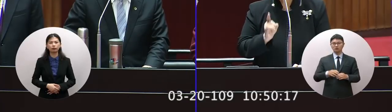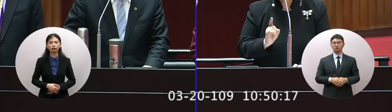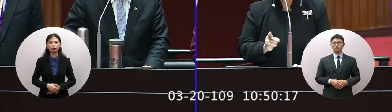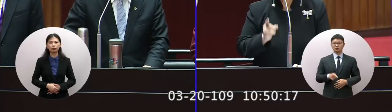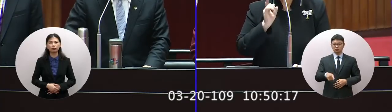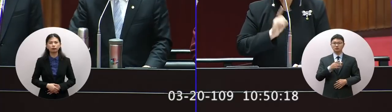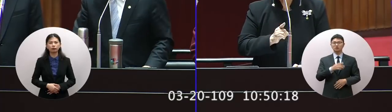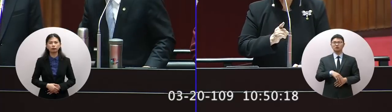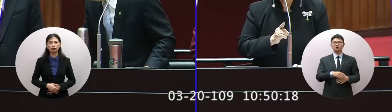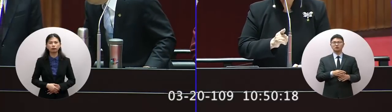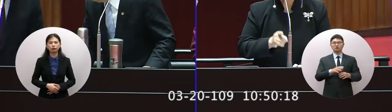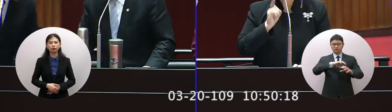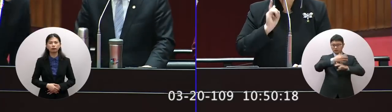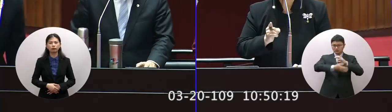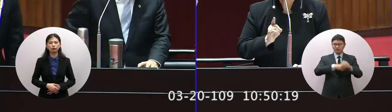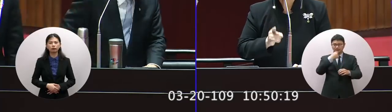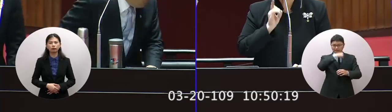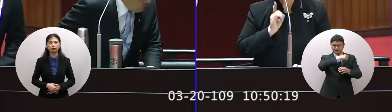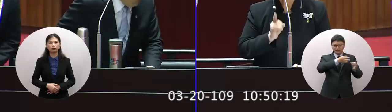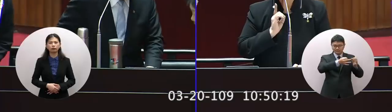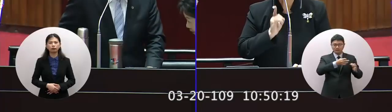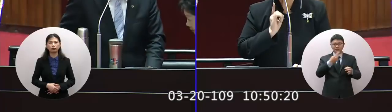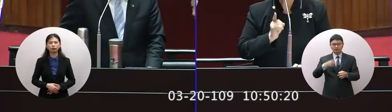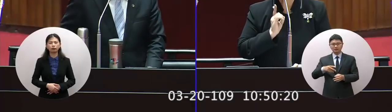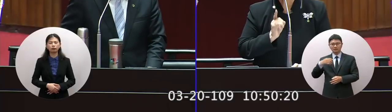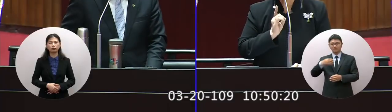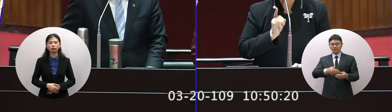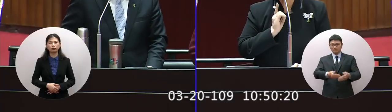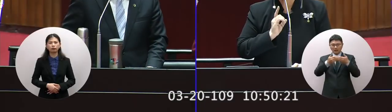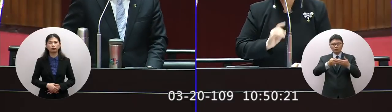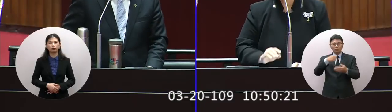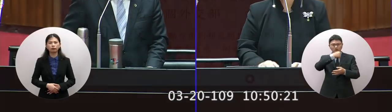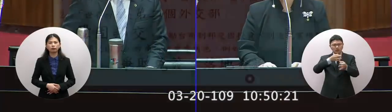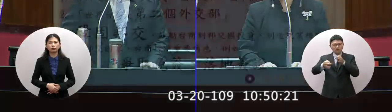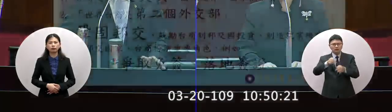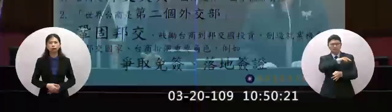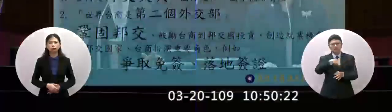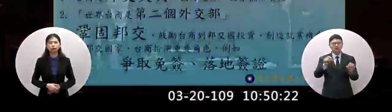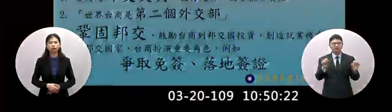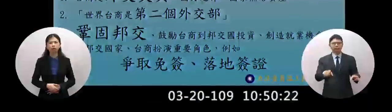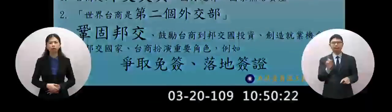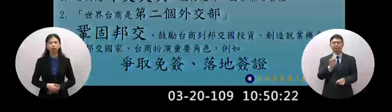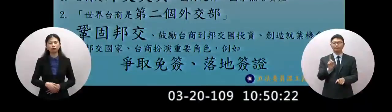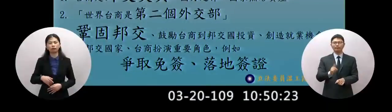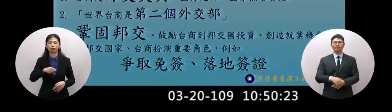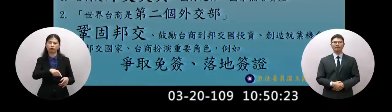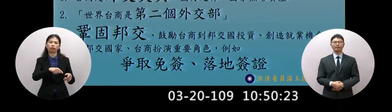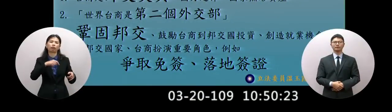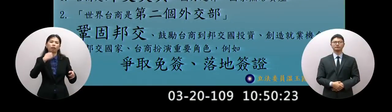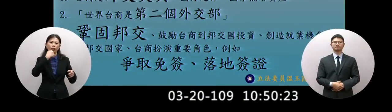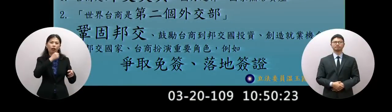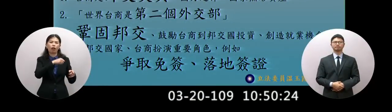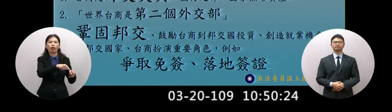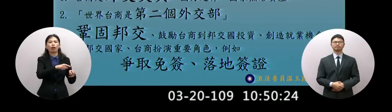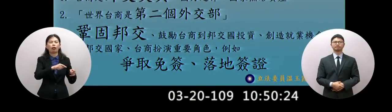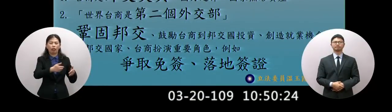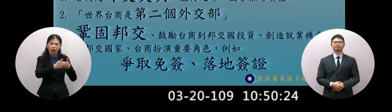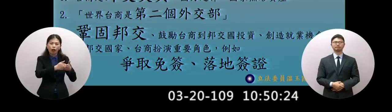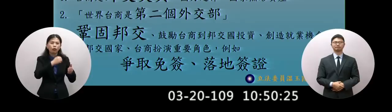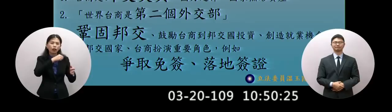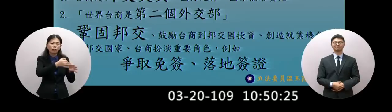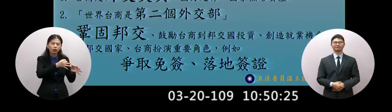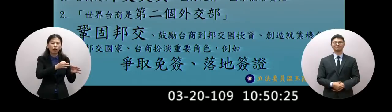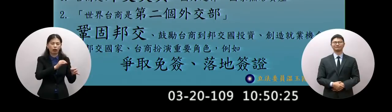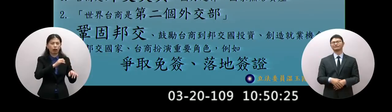會和大陸的台商世界台商和大陸的台商有什麼不同的地方一個說台灣會一個不可以說台灣會